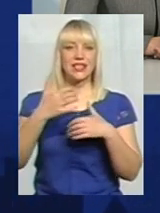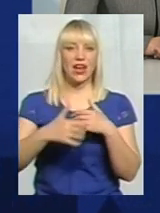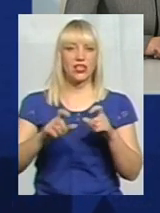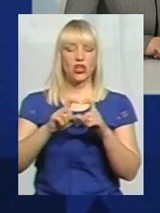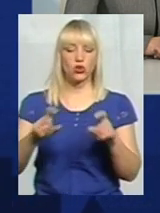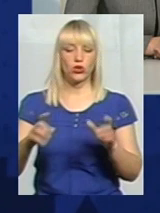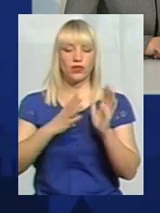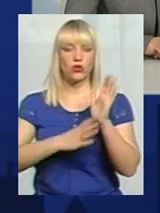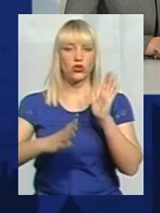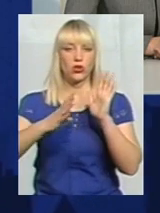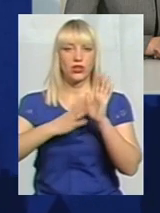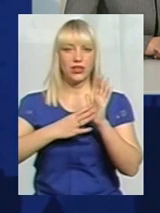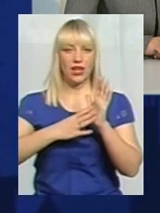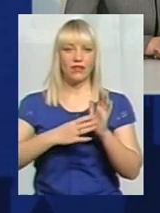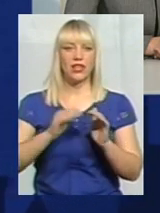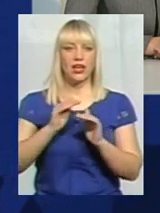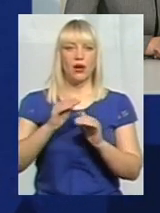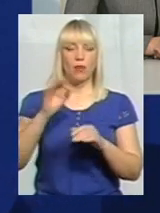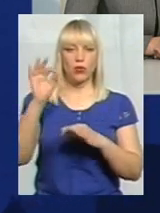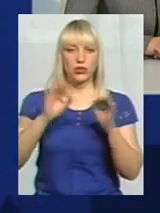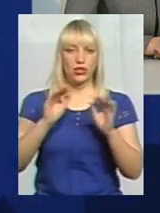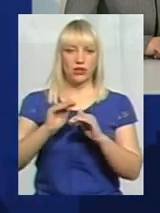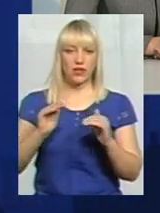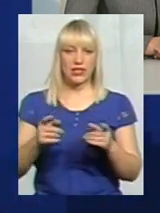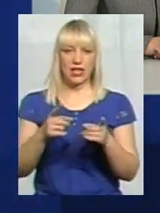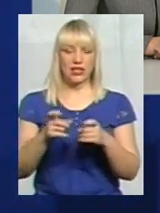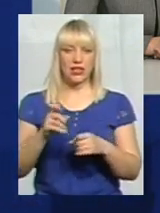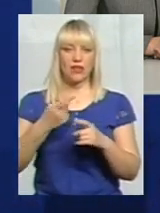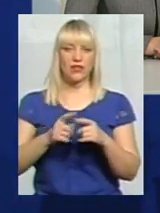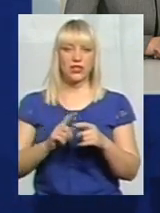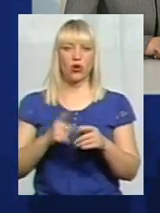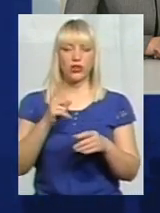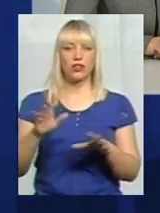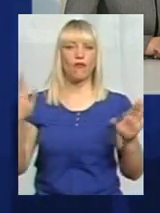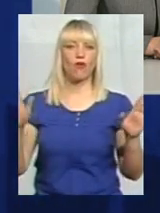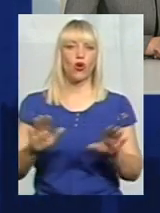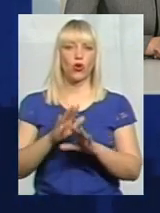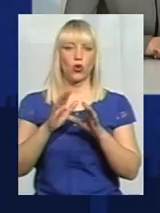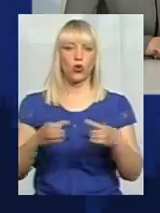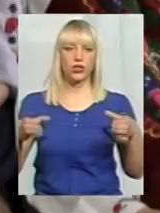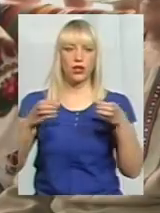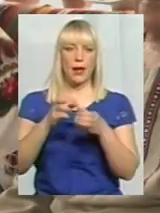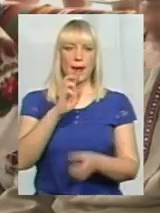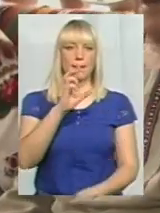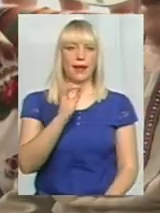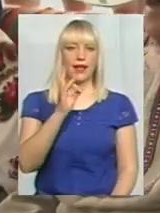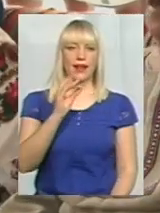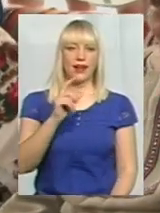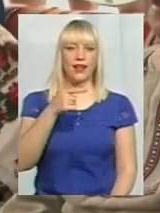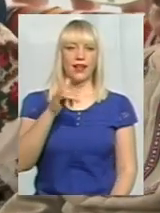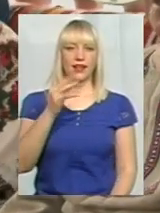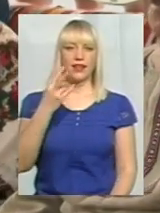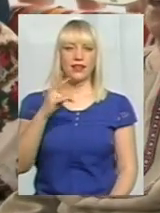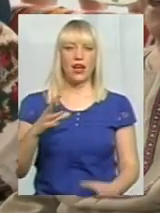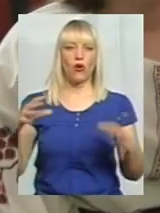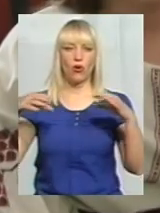школи задіяні в цих колективах. Один із найвідоміших в області фольклорно-етнографічний колектив «Берегиня». Об'єднав і дітей, і